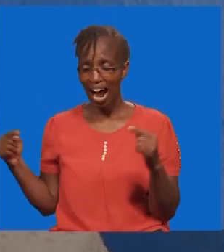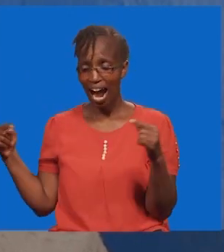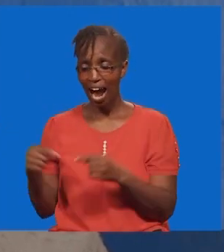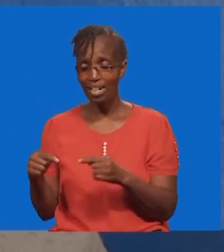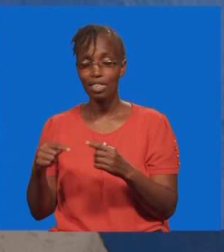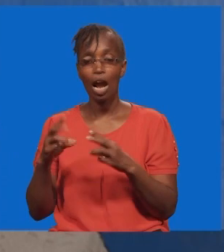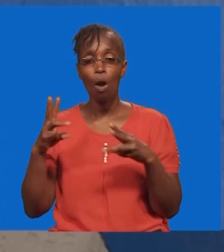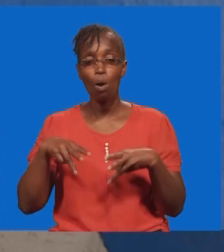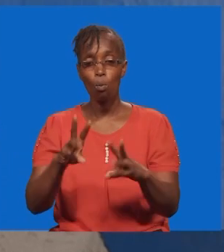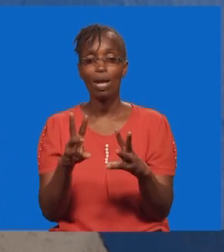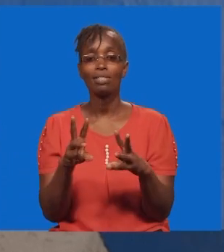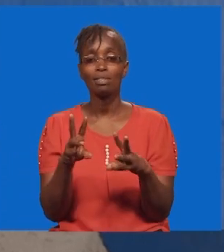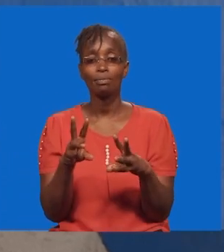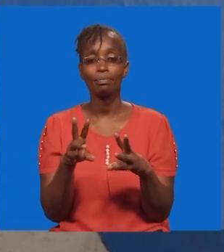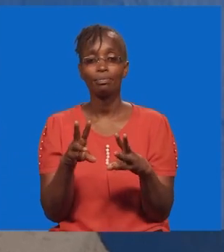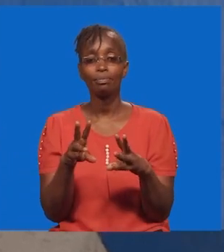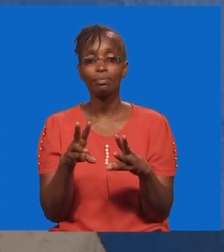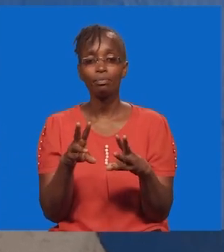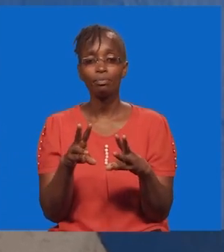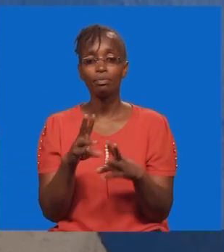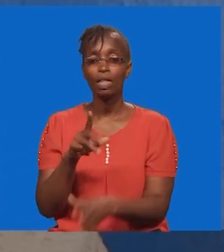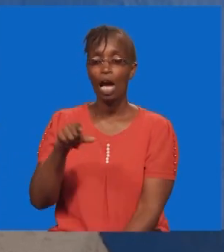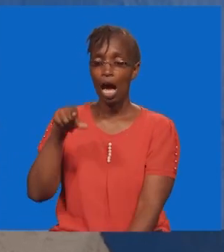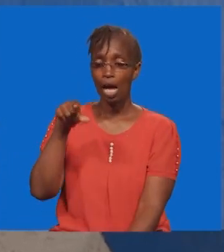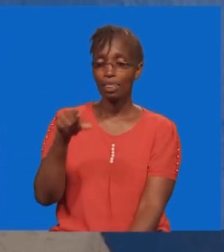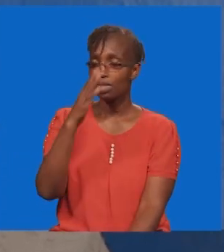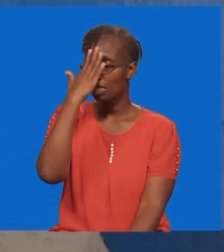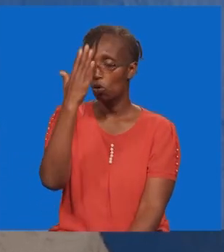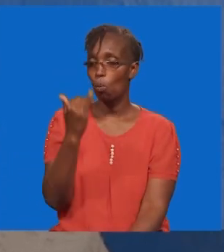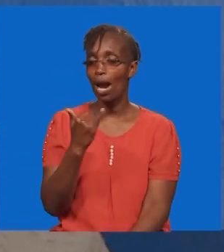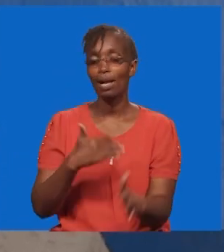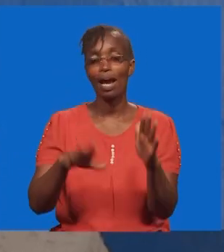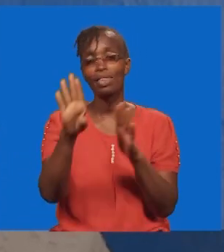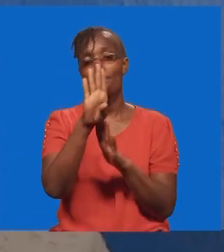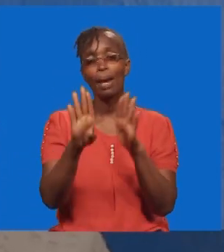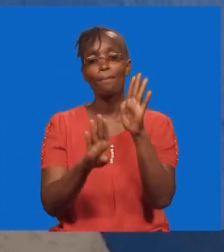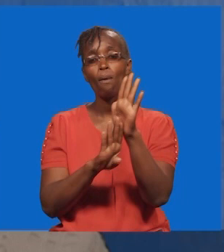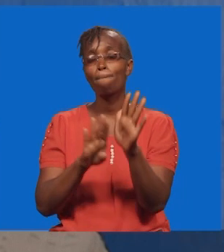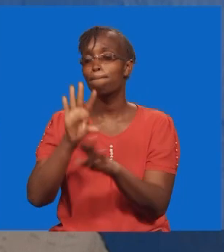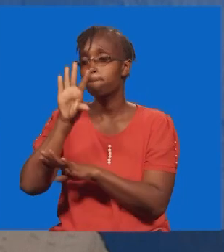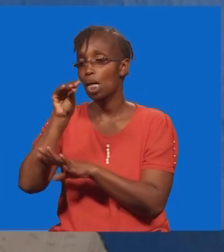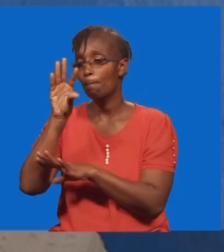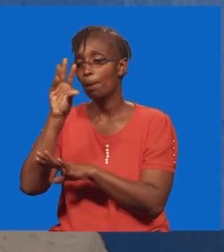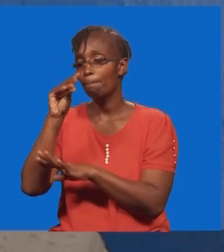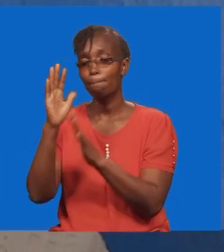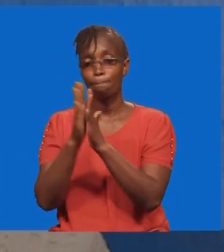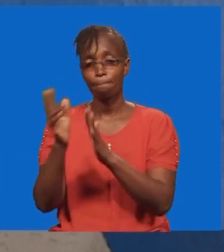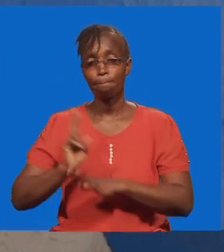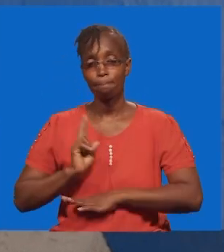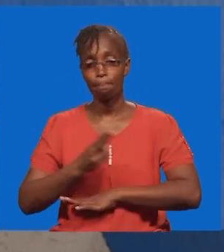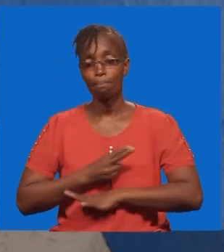pungukiwa na mawazo ambayo ya naona usuri wa mungu. Na ndiyo mbibilina nena nasi, asubu injema.